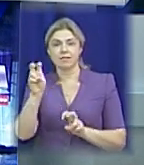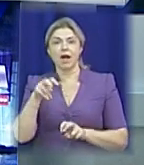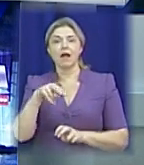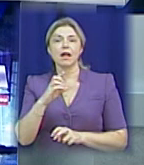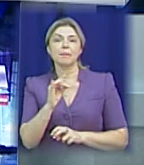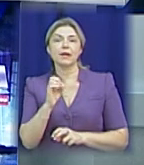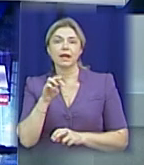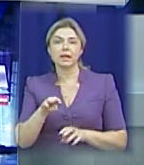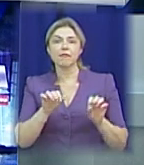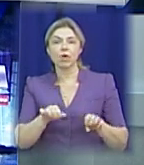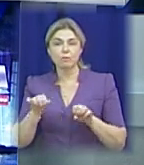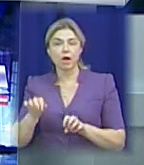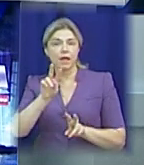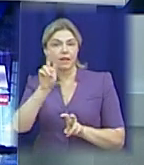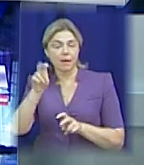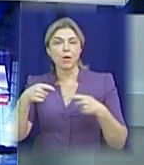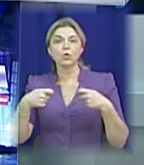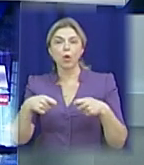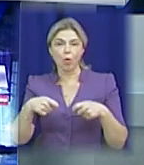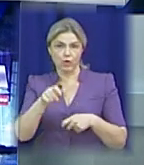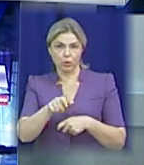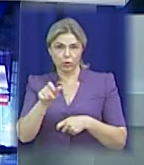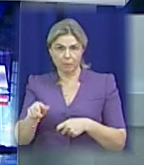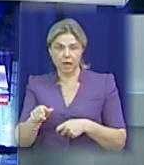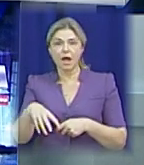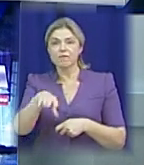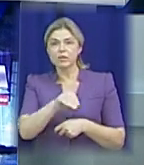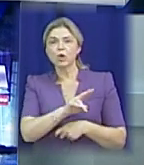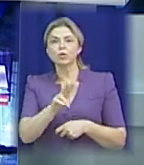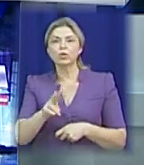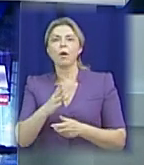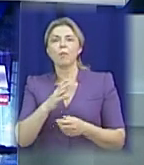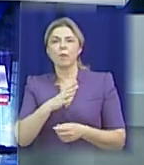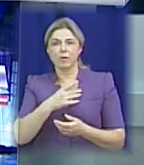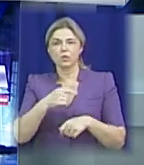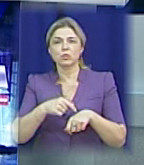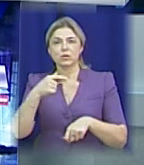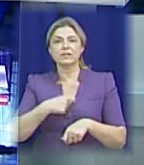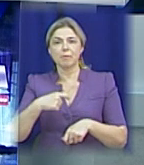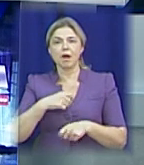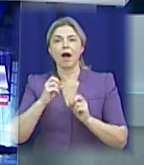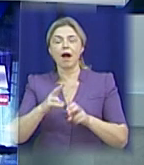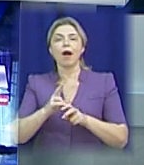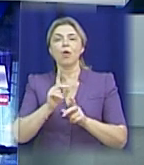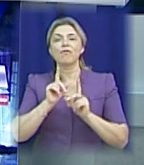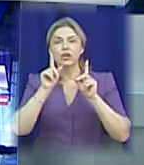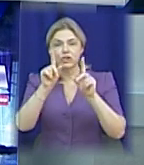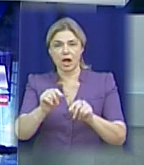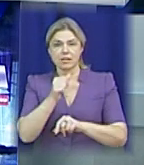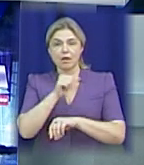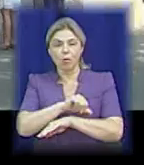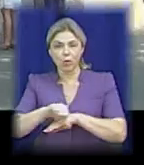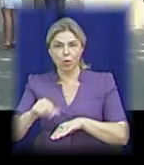Тема – торгівля людьми. Присутні мали змогу спробувати себе у ролі мандрівійників, які виїжджають за кордон на заробітки.